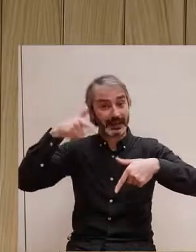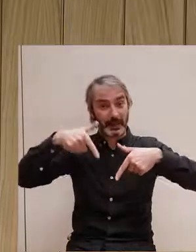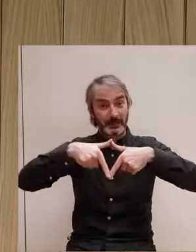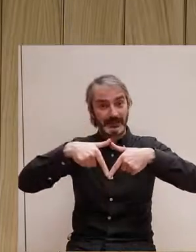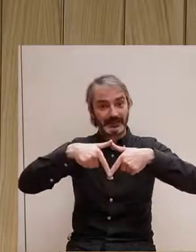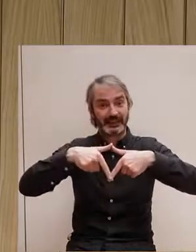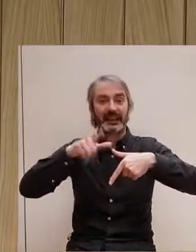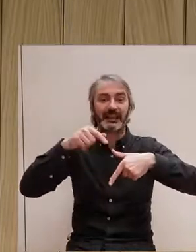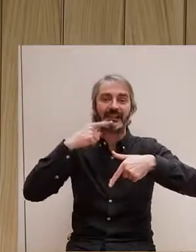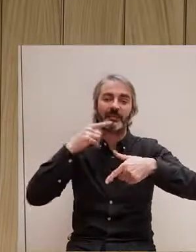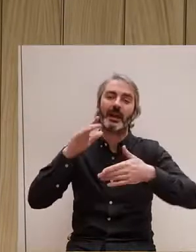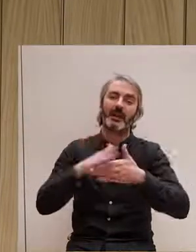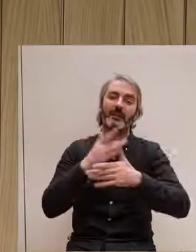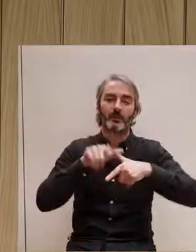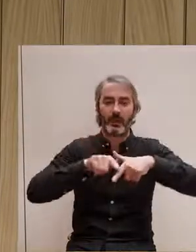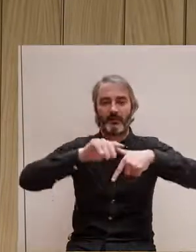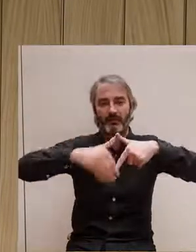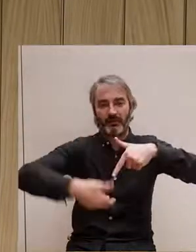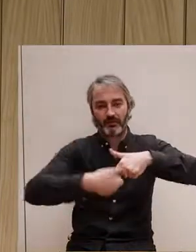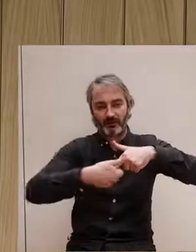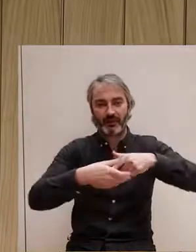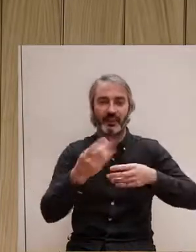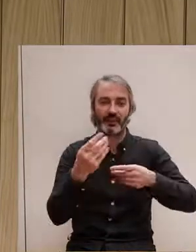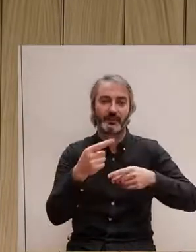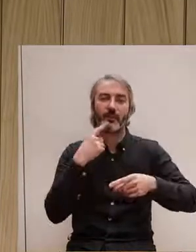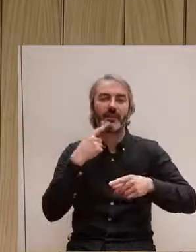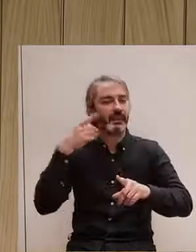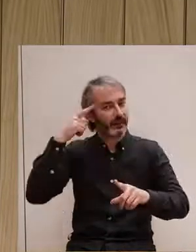entrant també aquest model cuitocèntric del que parlàvem abans.